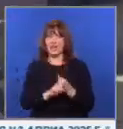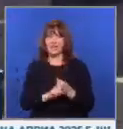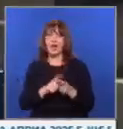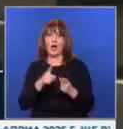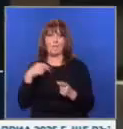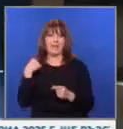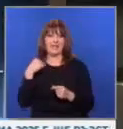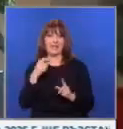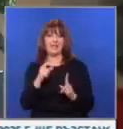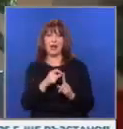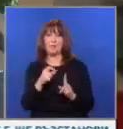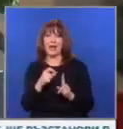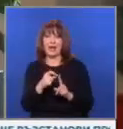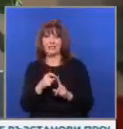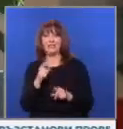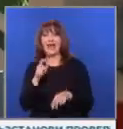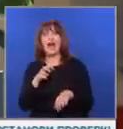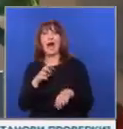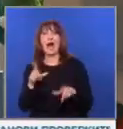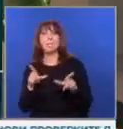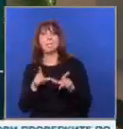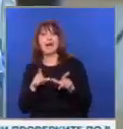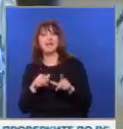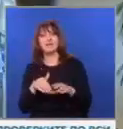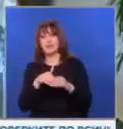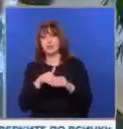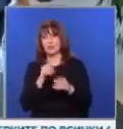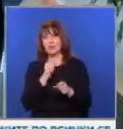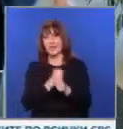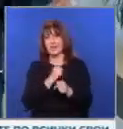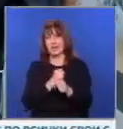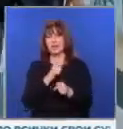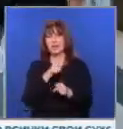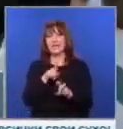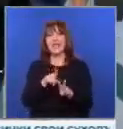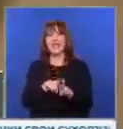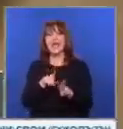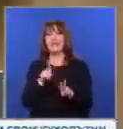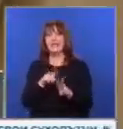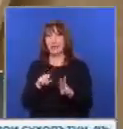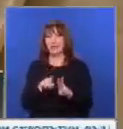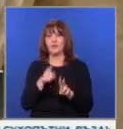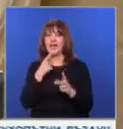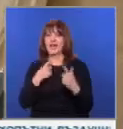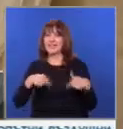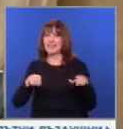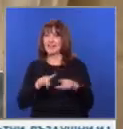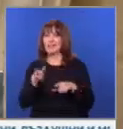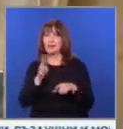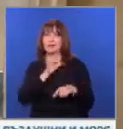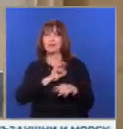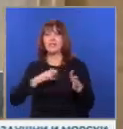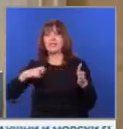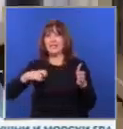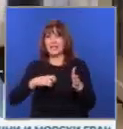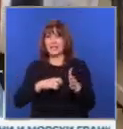поста на президента Румен Радев, а Димитър Марчев се е запознал отблизо с работата на Ильяна Йотова. В гербовата зала и двамата получиха